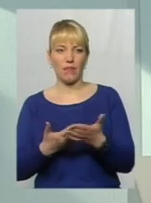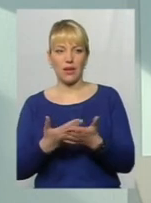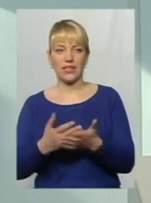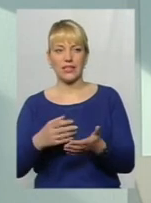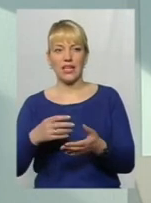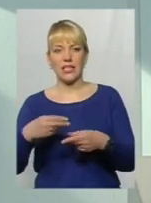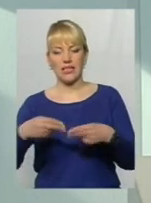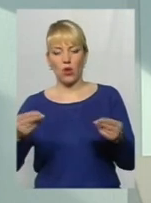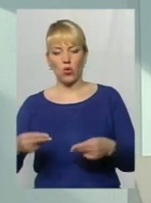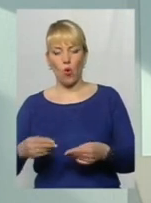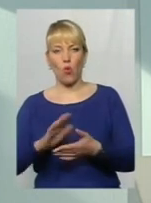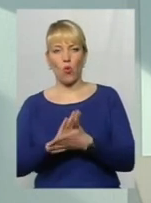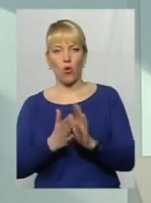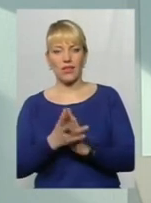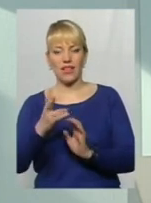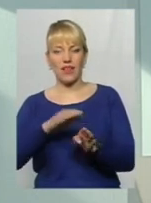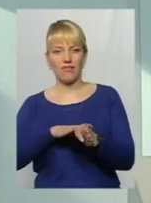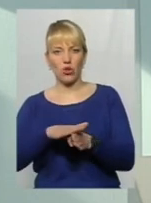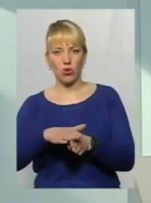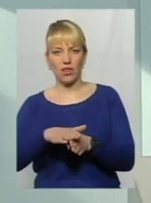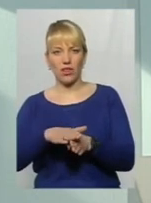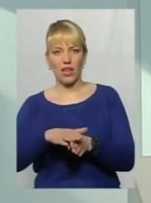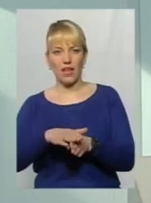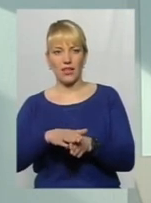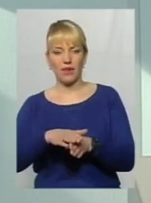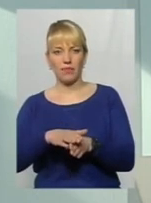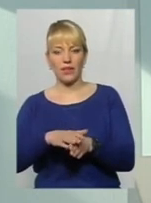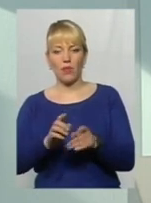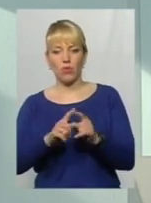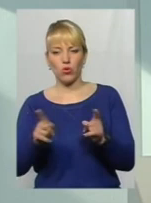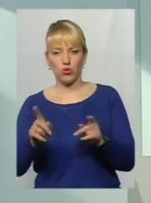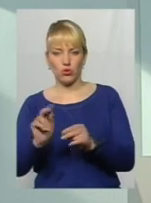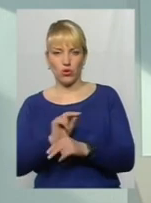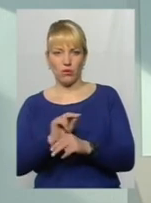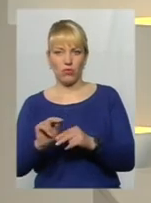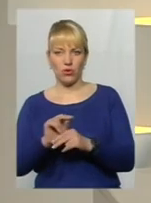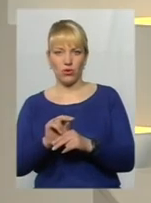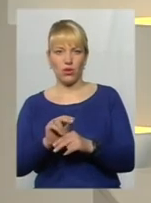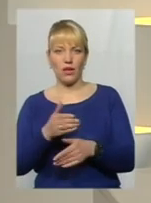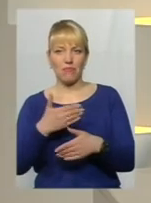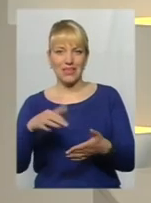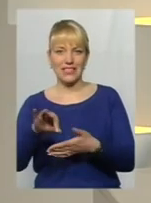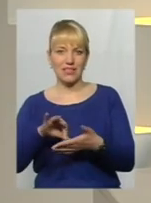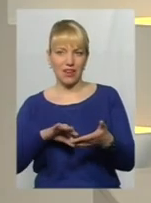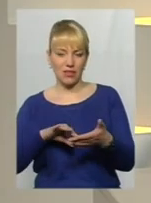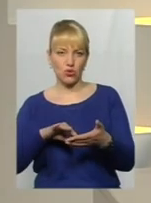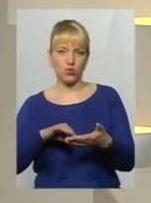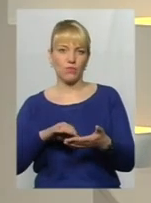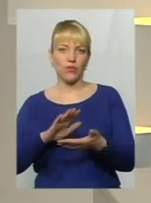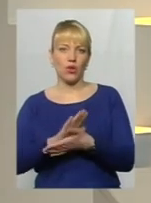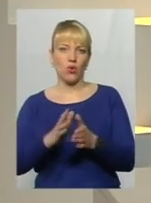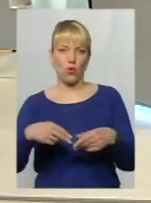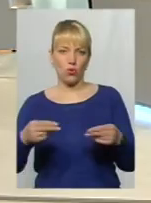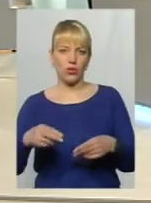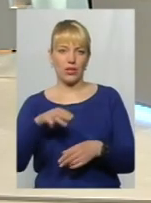заключаємо ми угоду на виконання поточного ремонту, ми зразу ж укладаємо угоду з